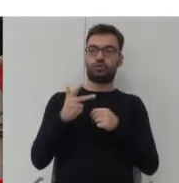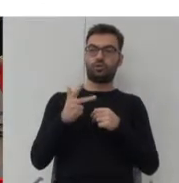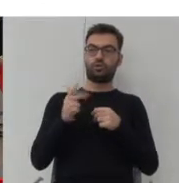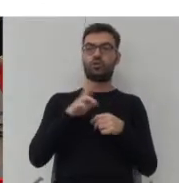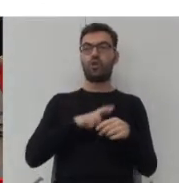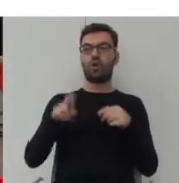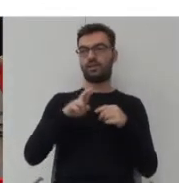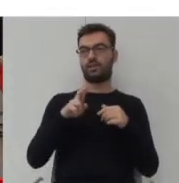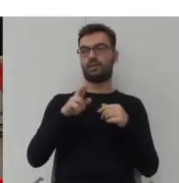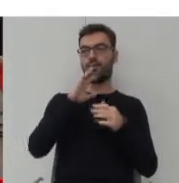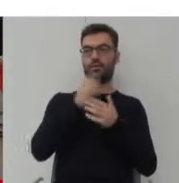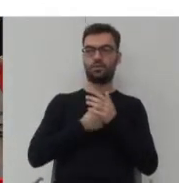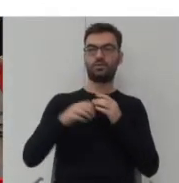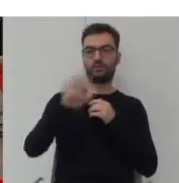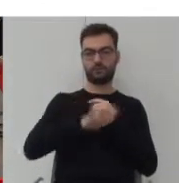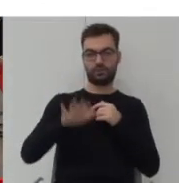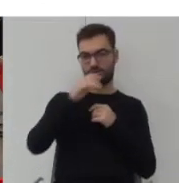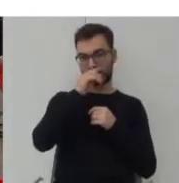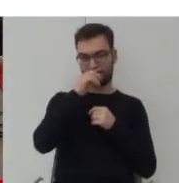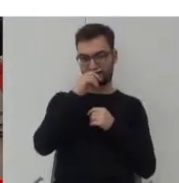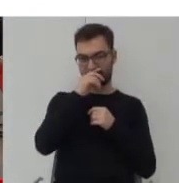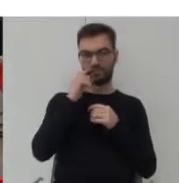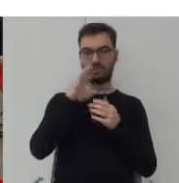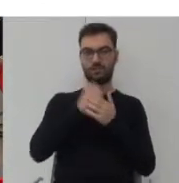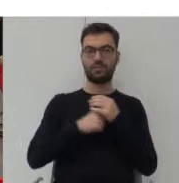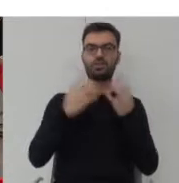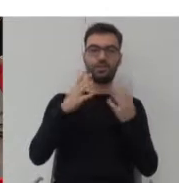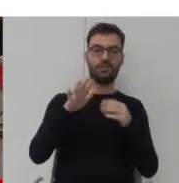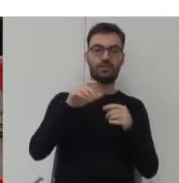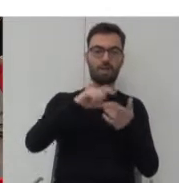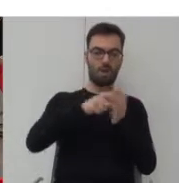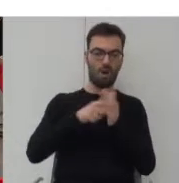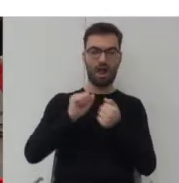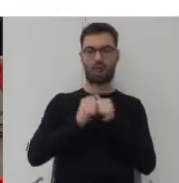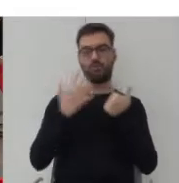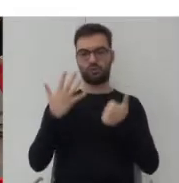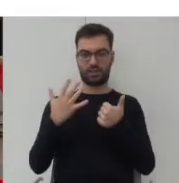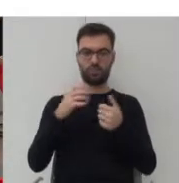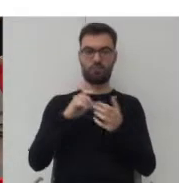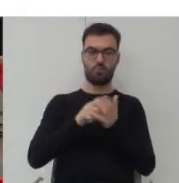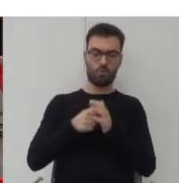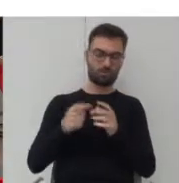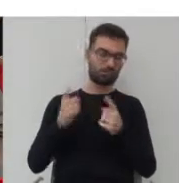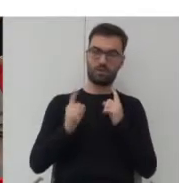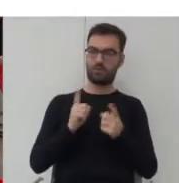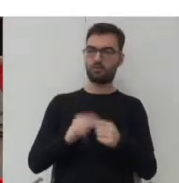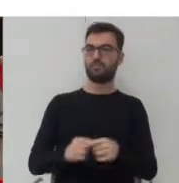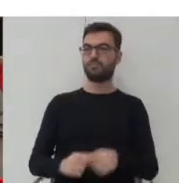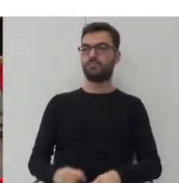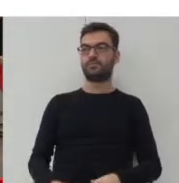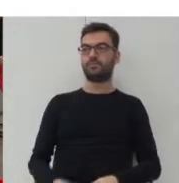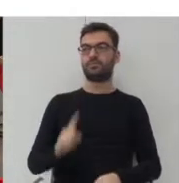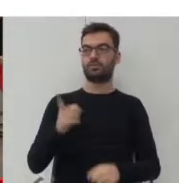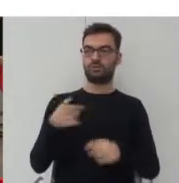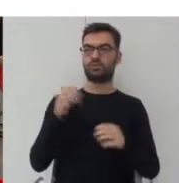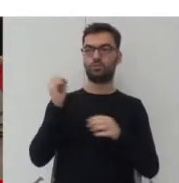możliwych wykorzystania takiego modułu, czyli wykorzystuje albo dziewięć pól, albo sześć, tu nieważne, szybko